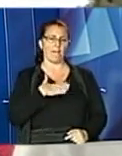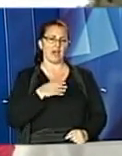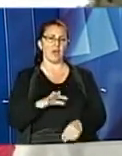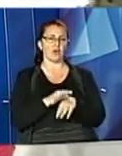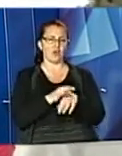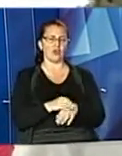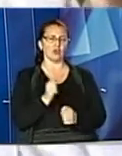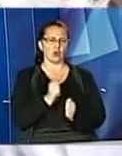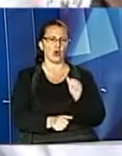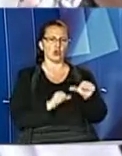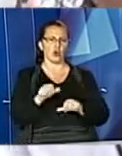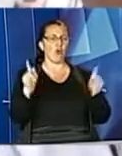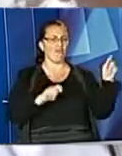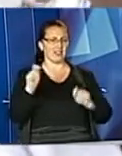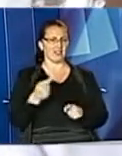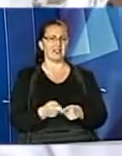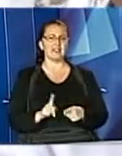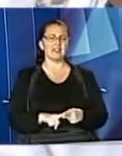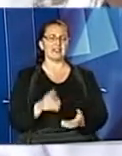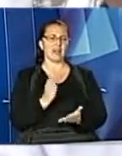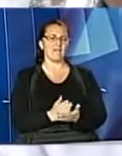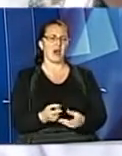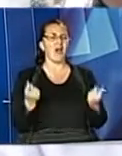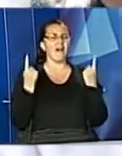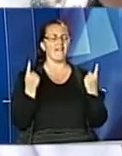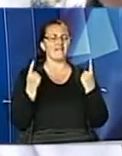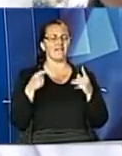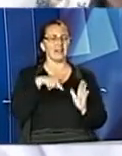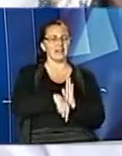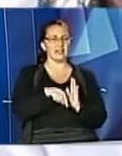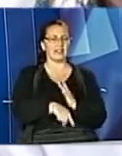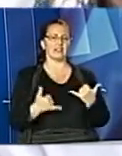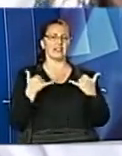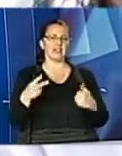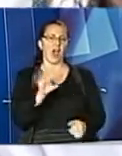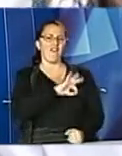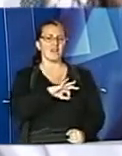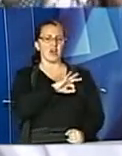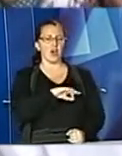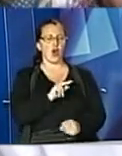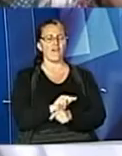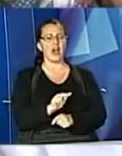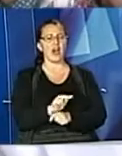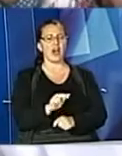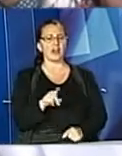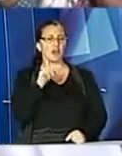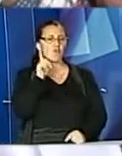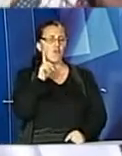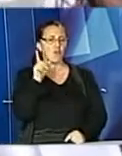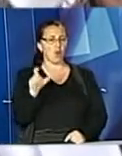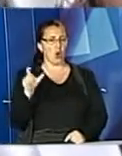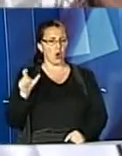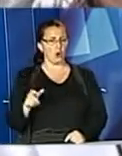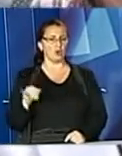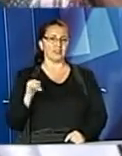фестиваль. Це має надзвичайно велике значення для виховання молоді і нас, тому що у